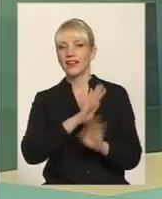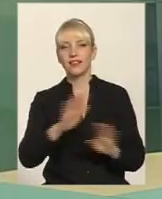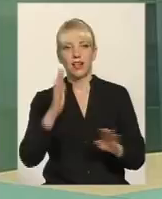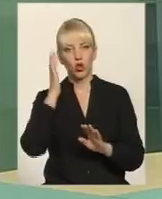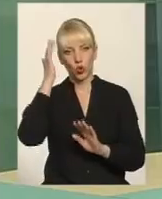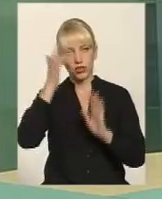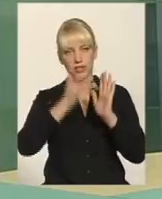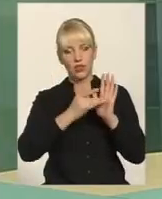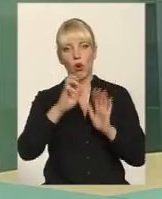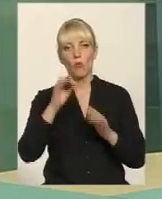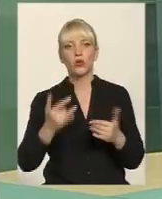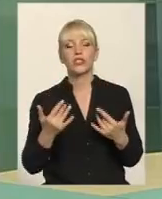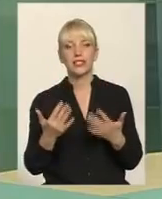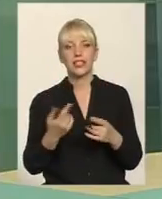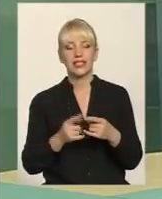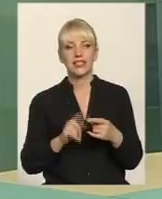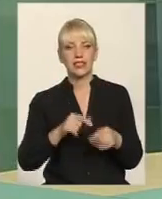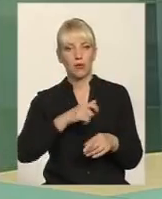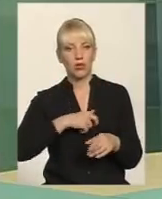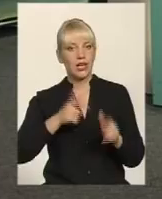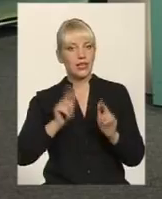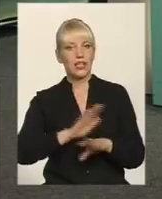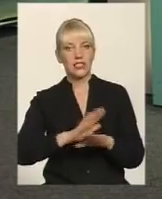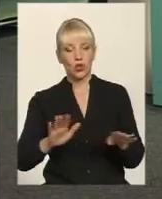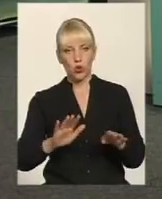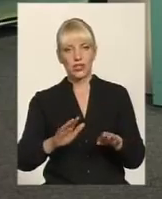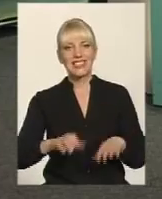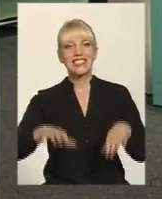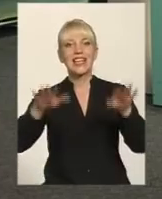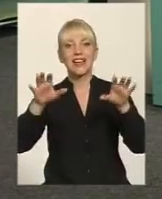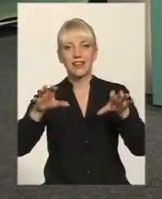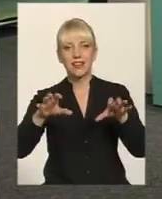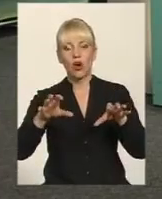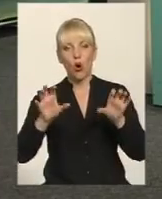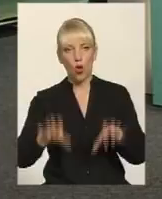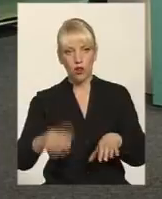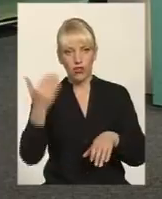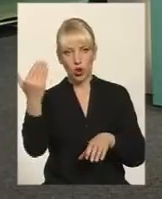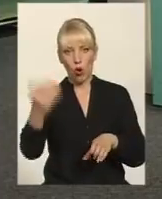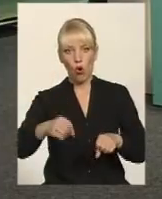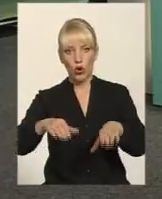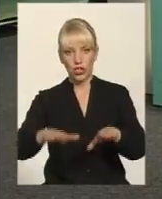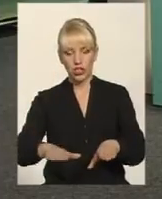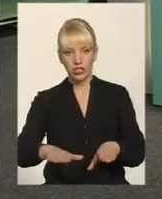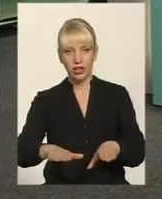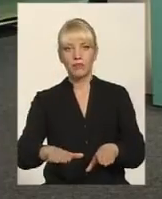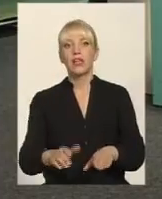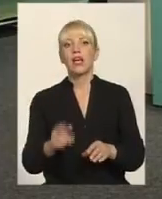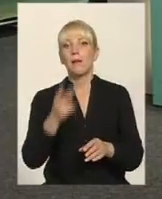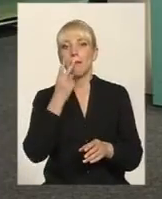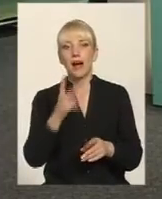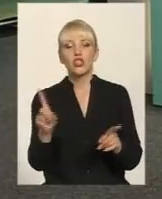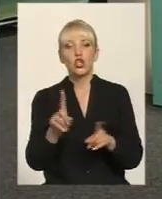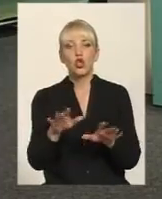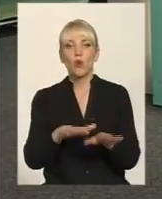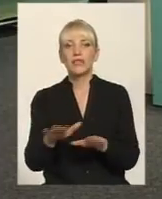оскільки депутати, які не згодні з рішенням голови, бачать, місцеві кошти розподіляються